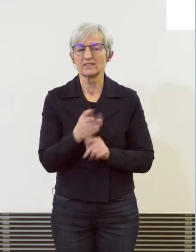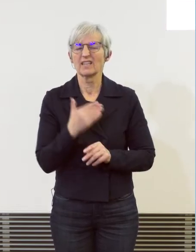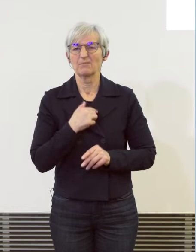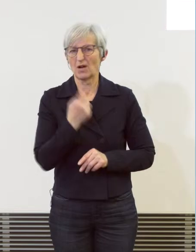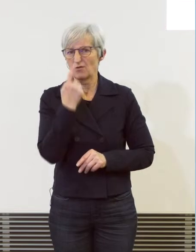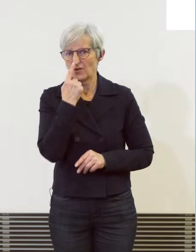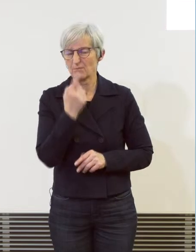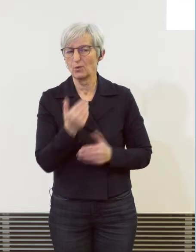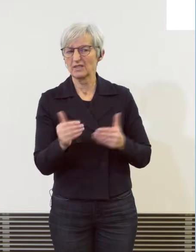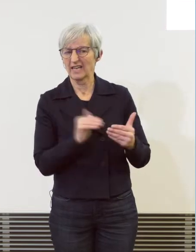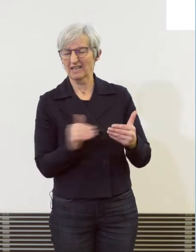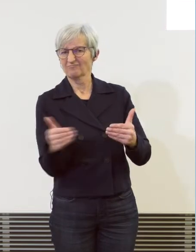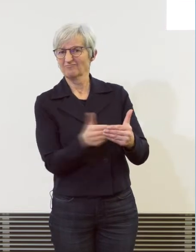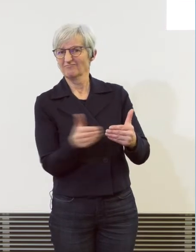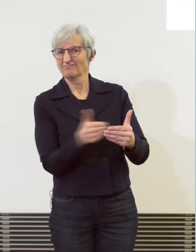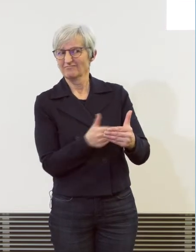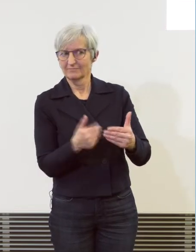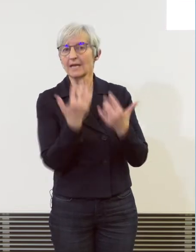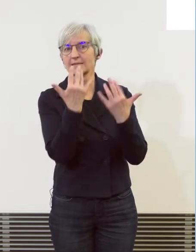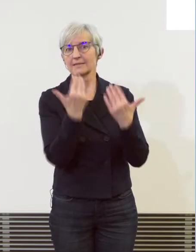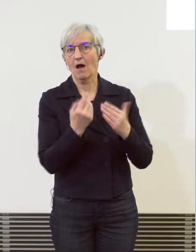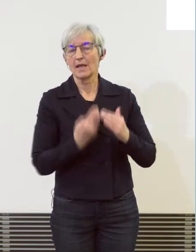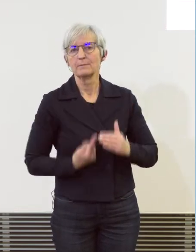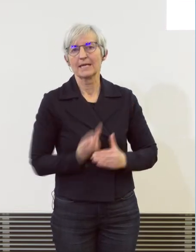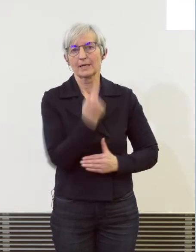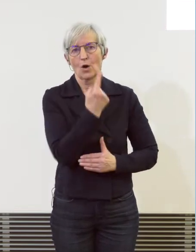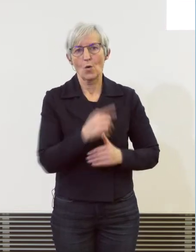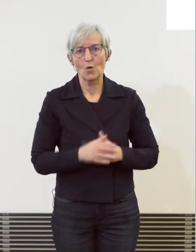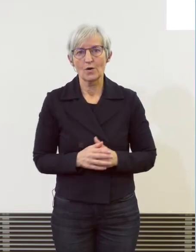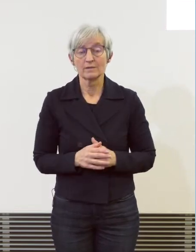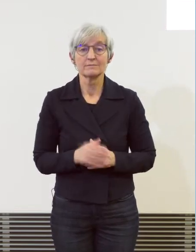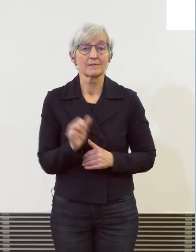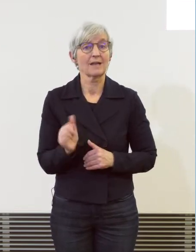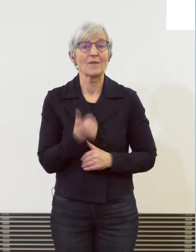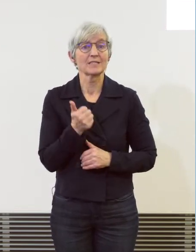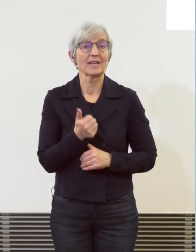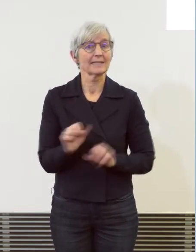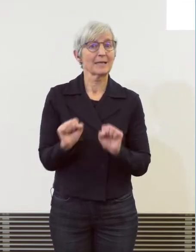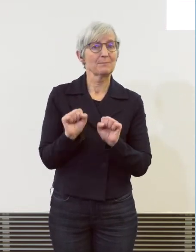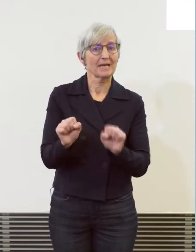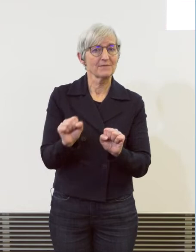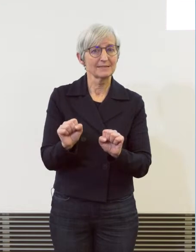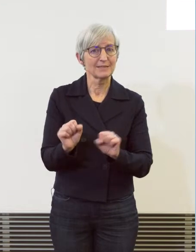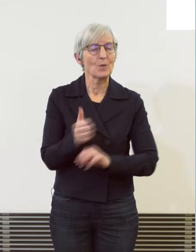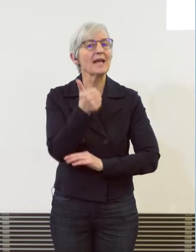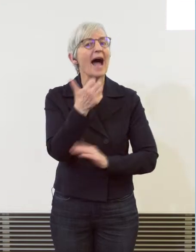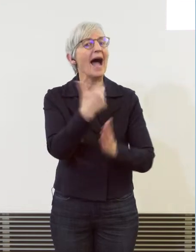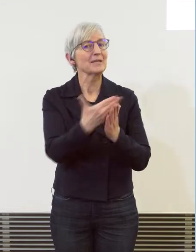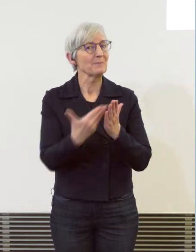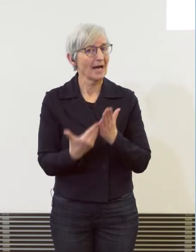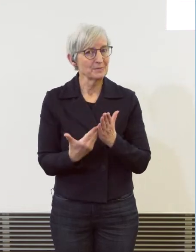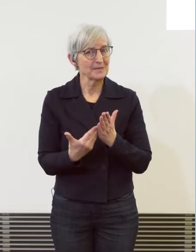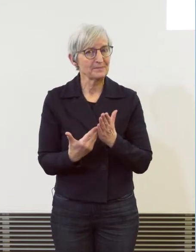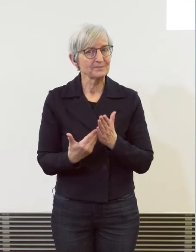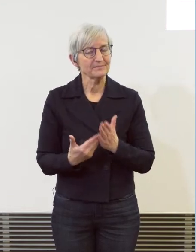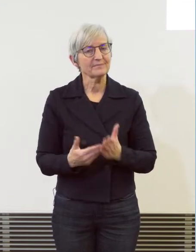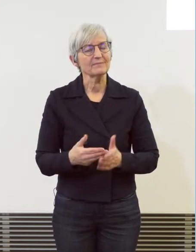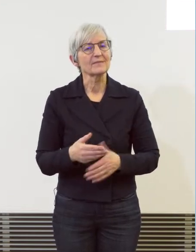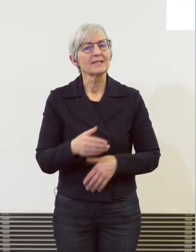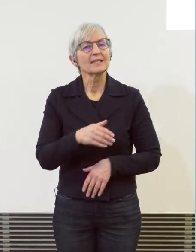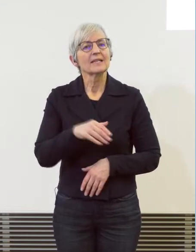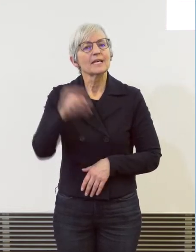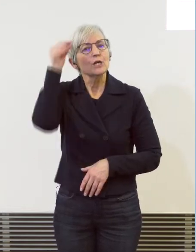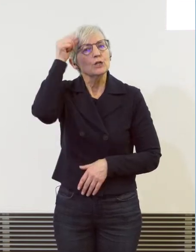ausgehen und darum ist Prävention ganz besonders wichtig. Ein Beispiel, unsere Spezialisten beobachten